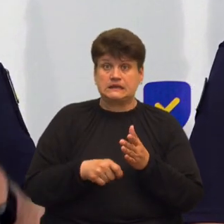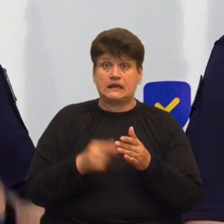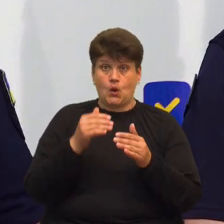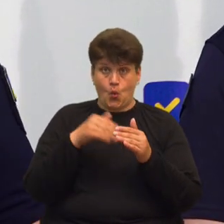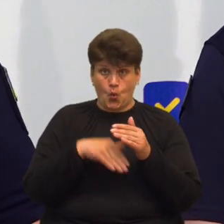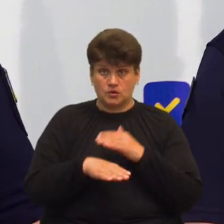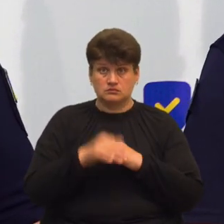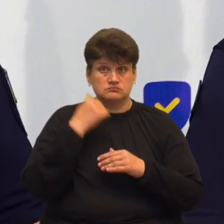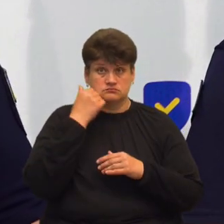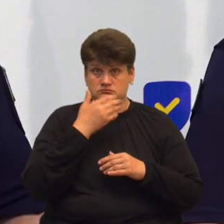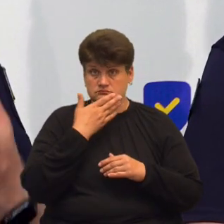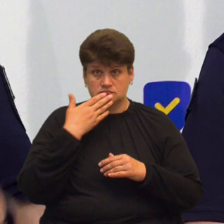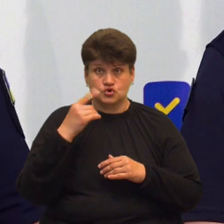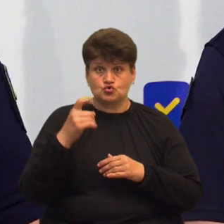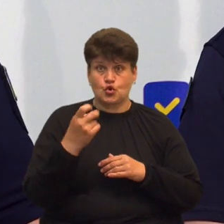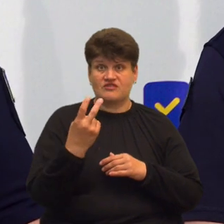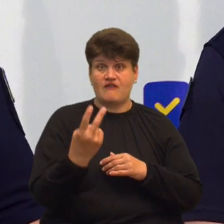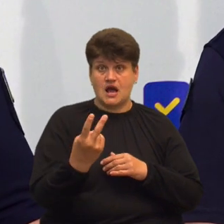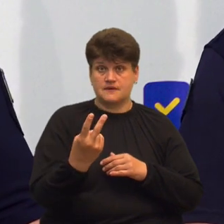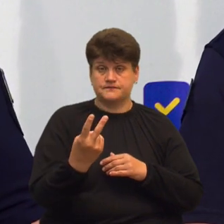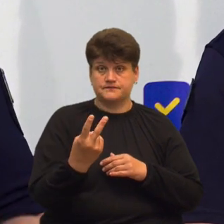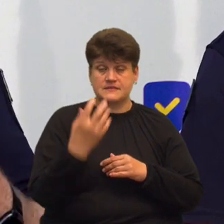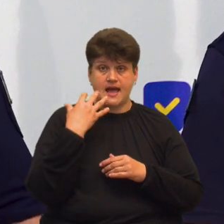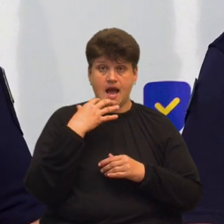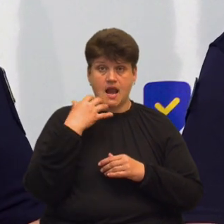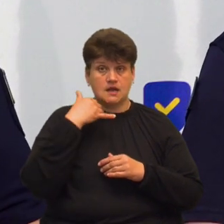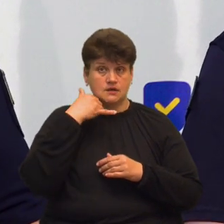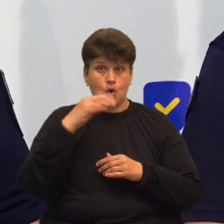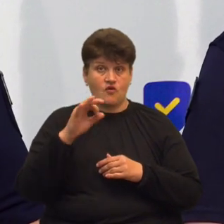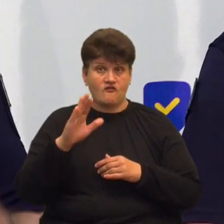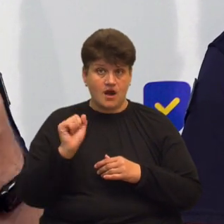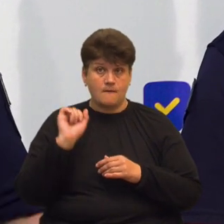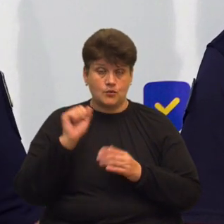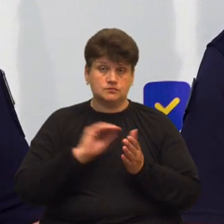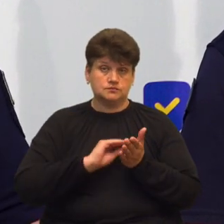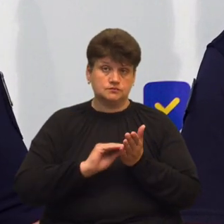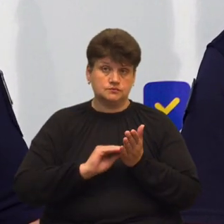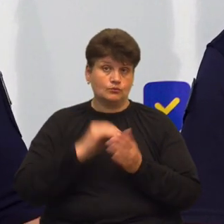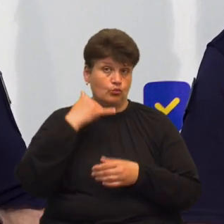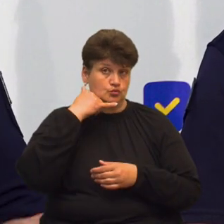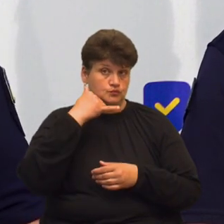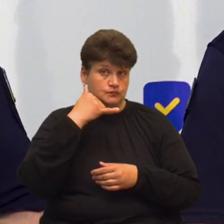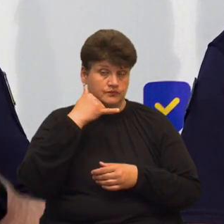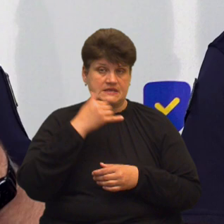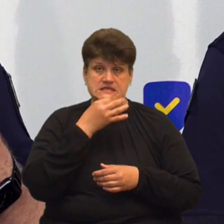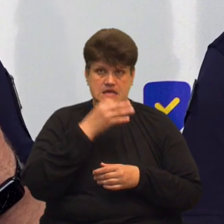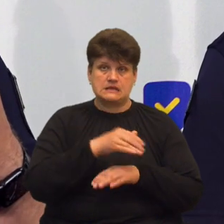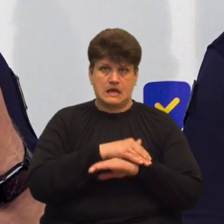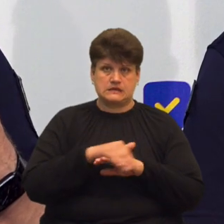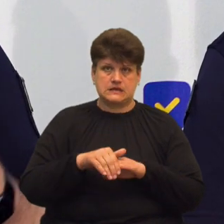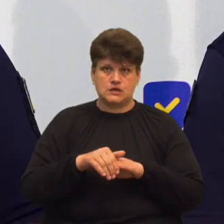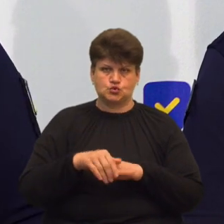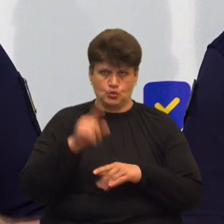соромтесь, лінія 102 чи гаряча лінія ОВА, ви можете набрати номер телефону, сказати точну адресу, повірте, що